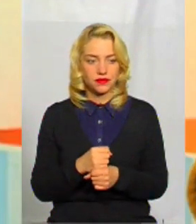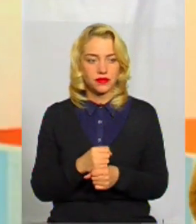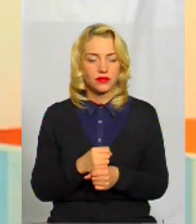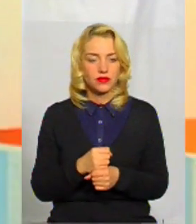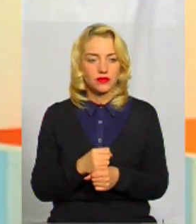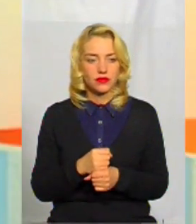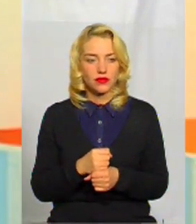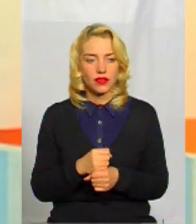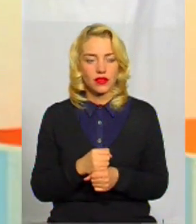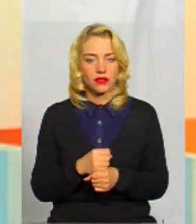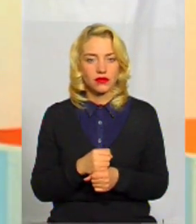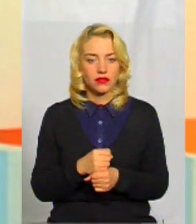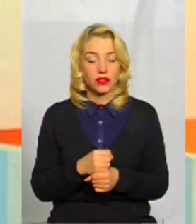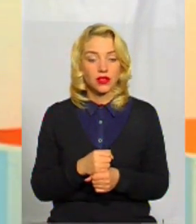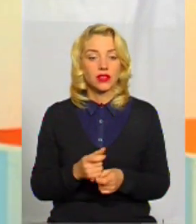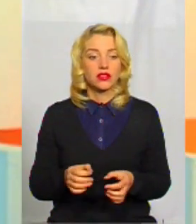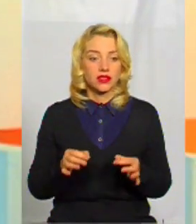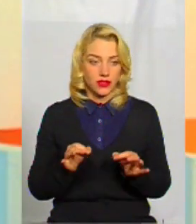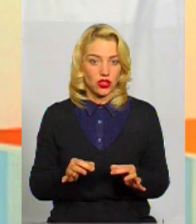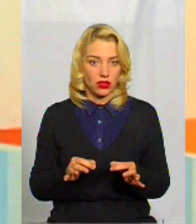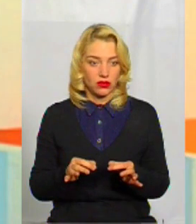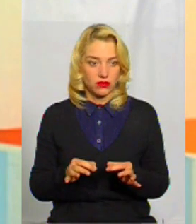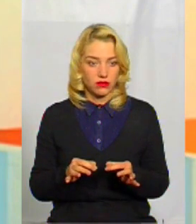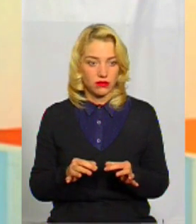характеру. Ось. Звичайно,